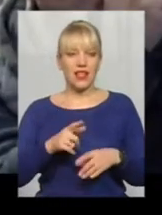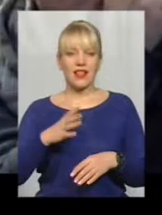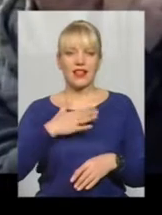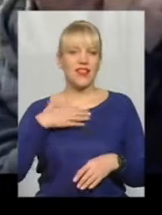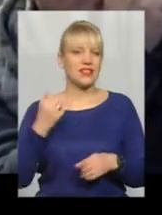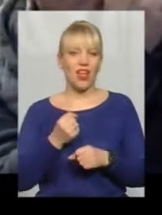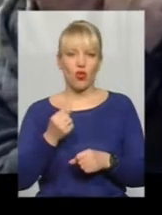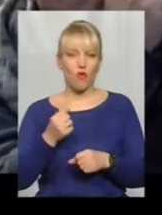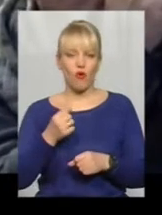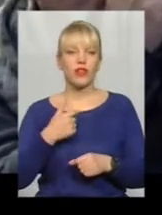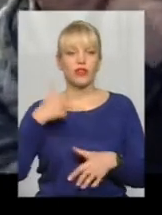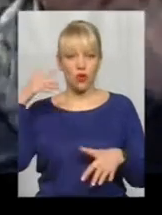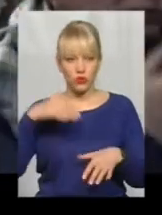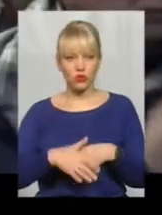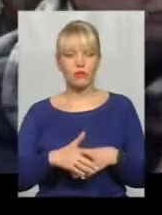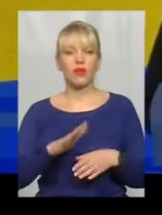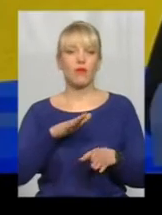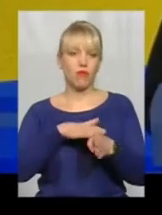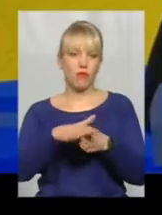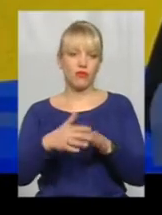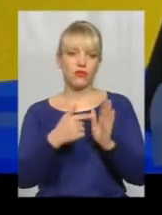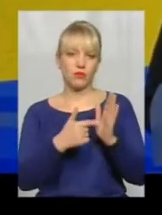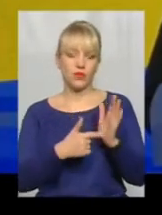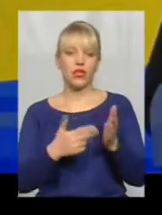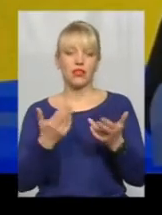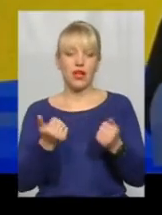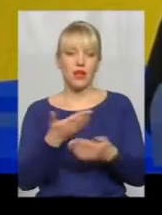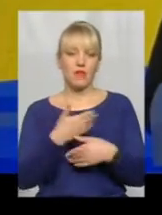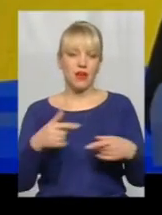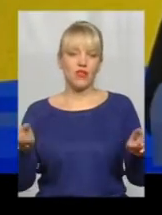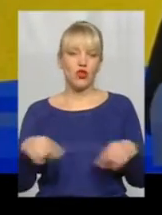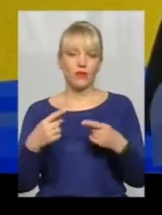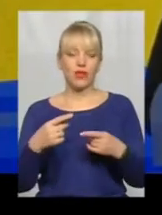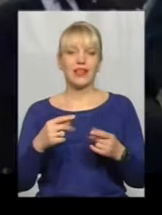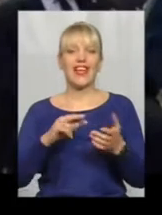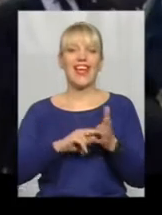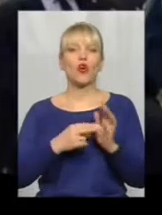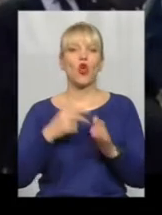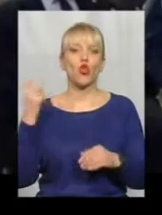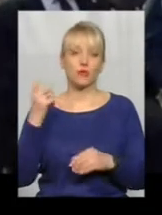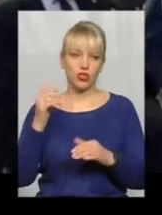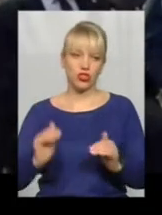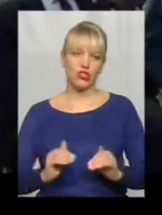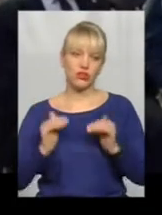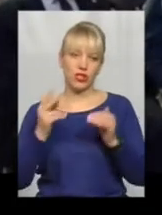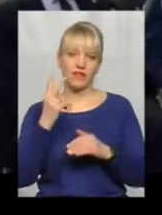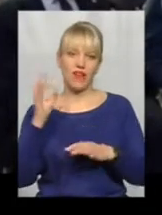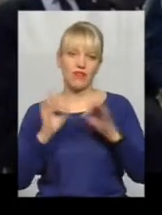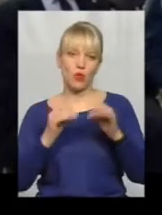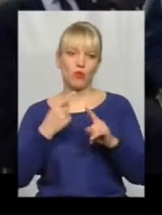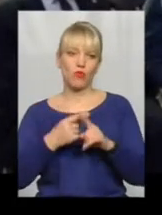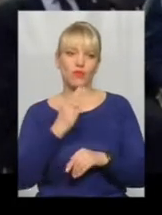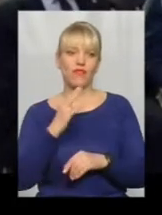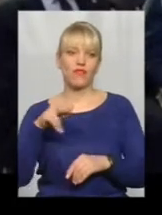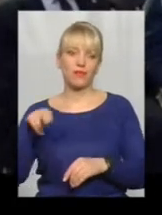розумію і повністю поділяю. Так, ми відновили економічне зростання. 2% плюс до ВВП, чи